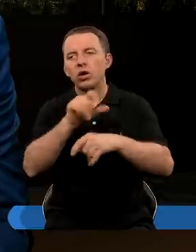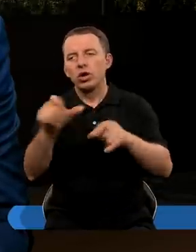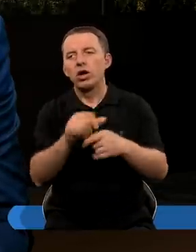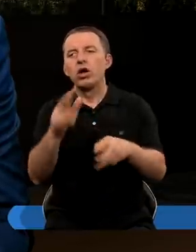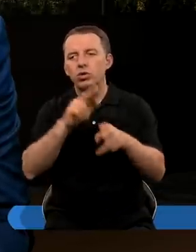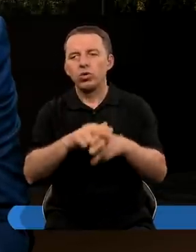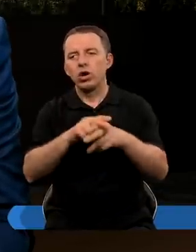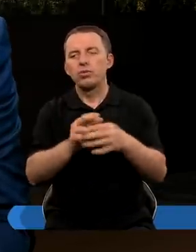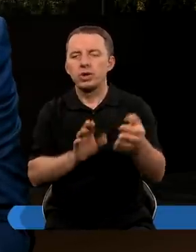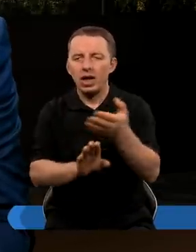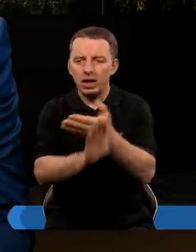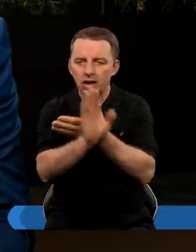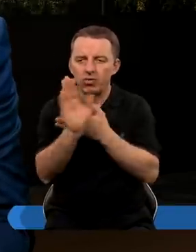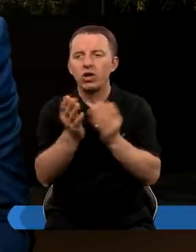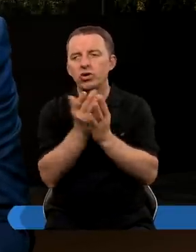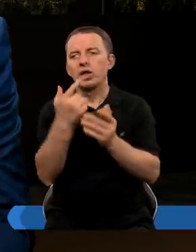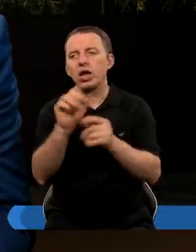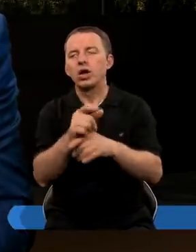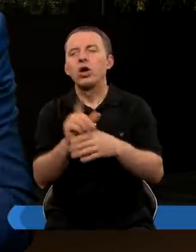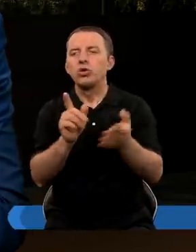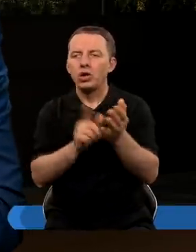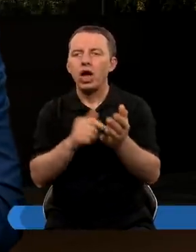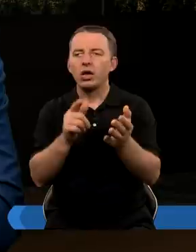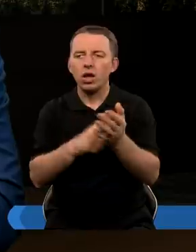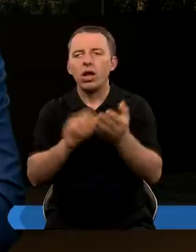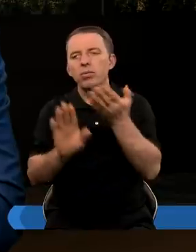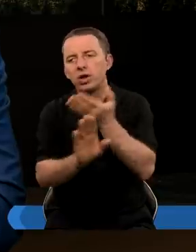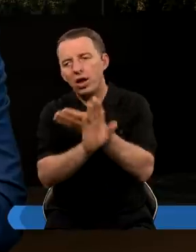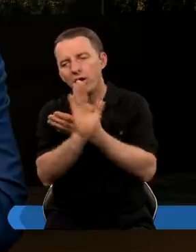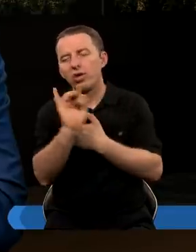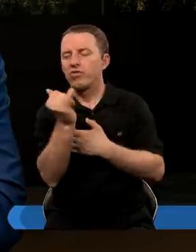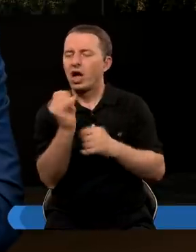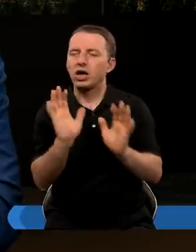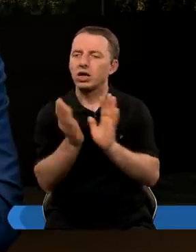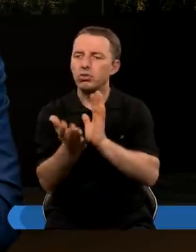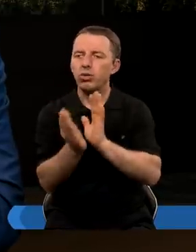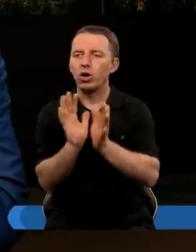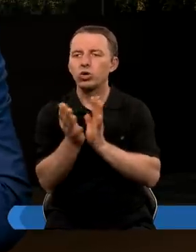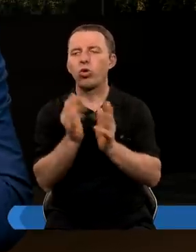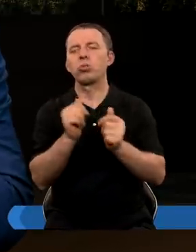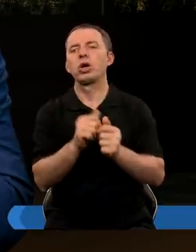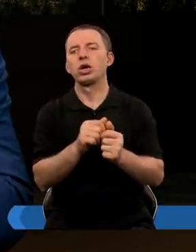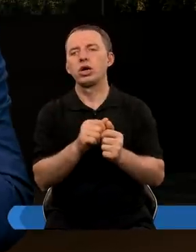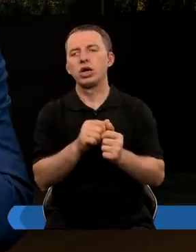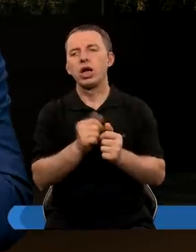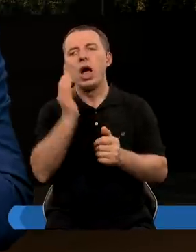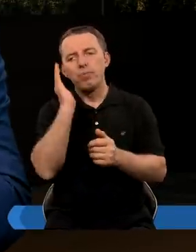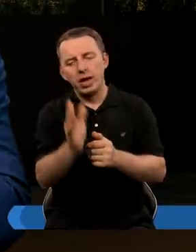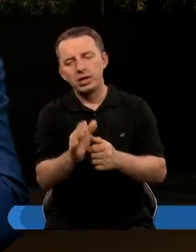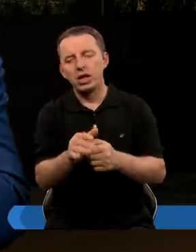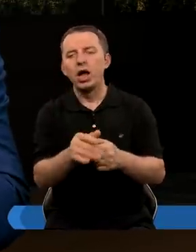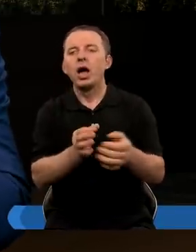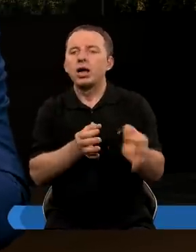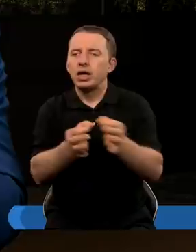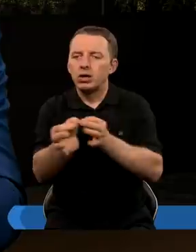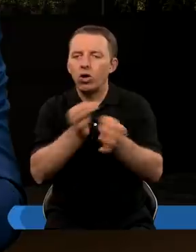te historie przedstawione w ogóle księdze Daniela, one często przedstawiają, w jaki sposób będzie